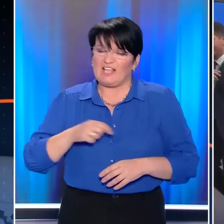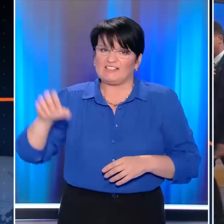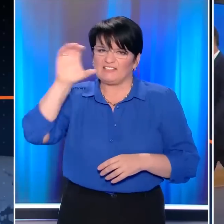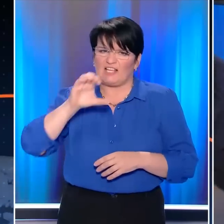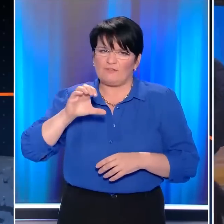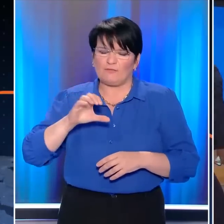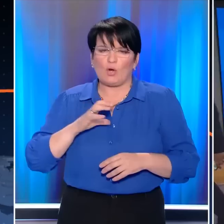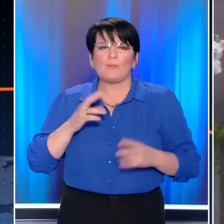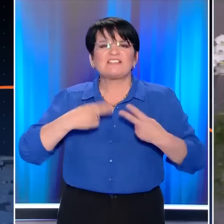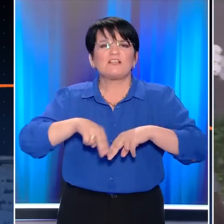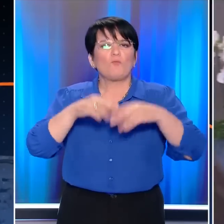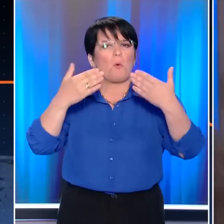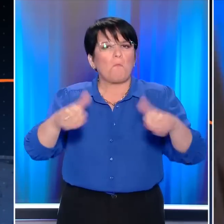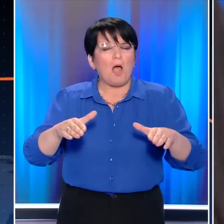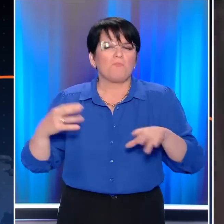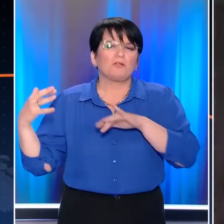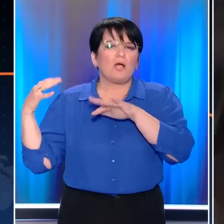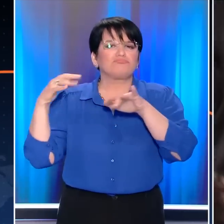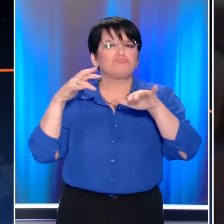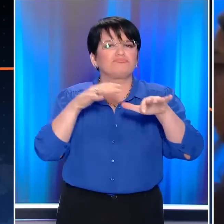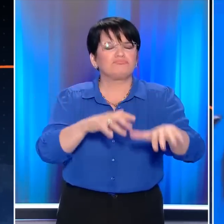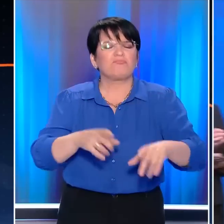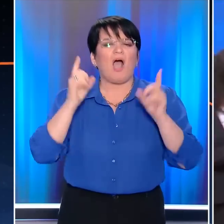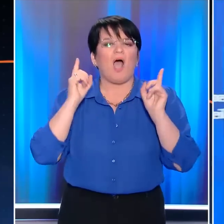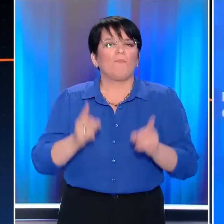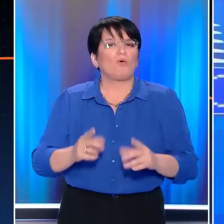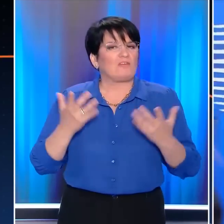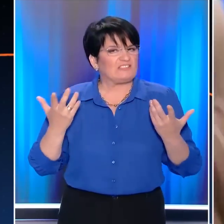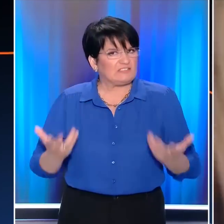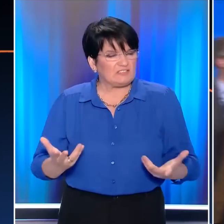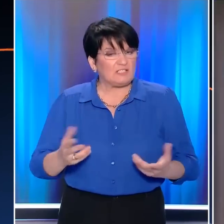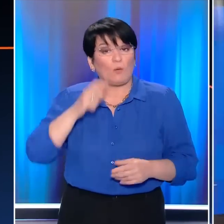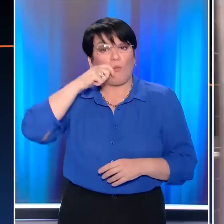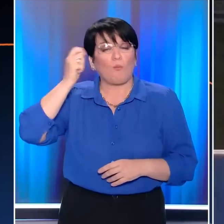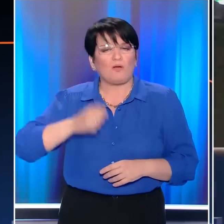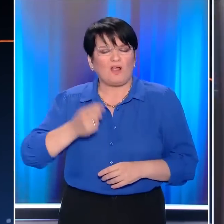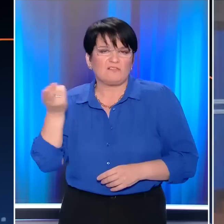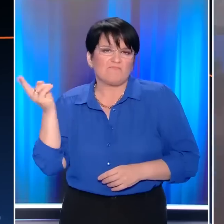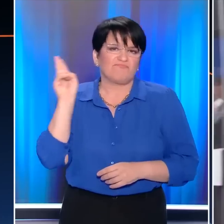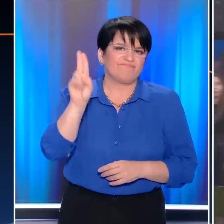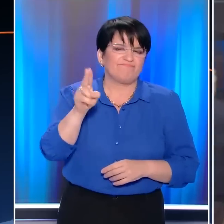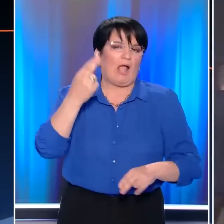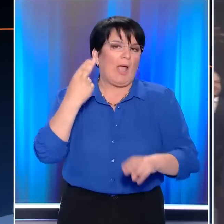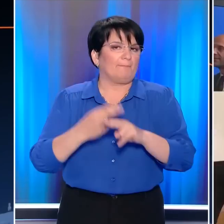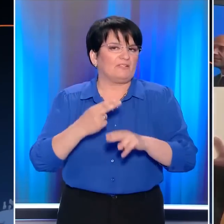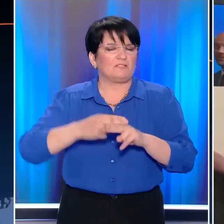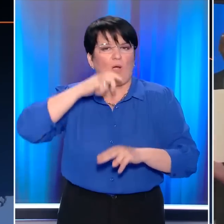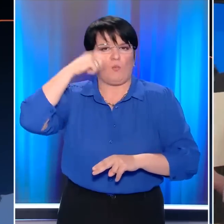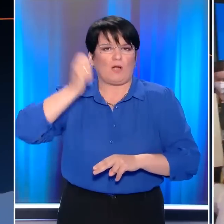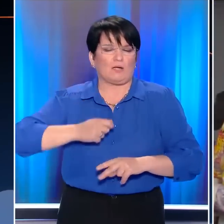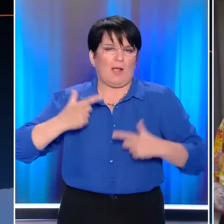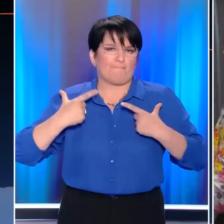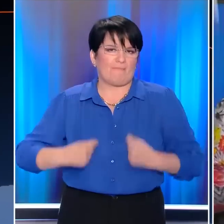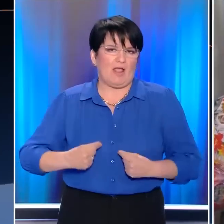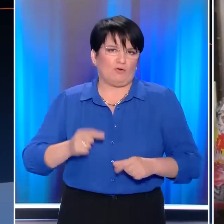βγαίνουν από τη σύνοδο κορυφής της Βρυξέλλες. Έχουν μόλις αποφασίσει να ανακοινώσουν πως η Ουκρανία είναι και επίσημα υποψήφιο προς ένταξη μέλος